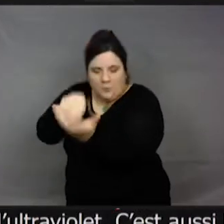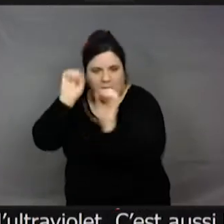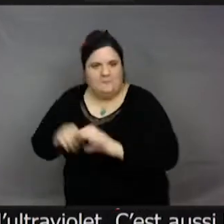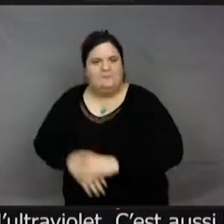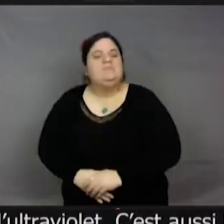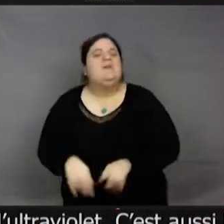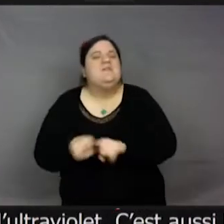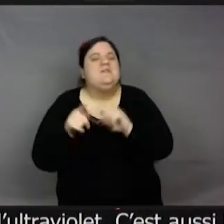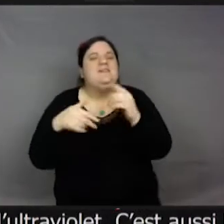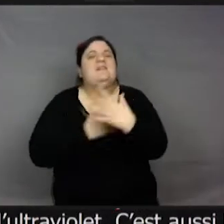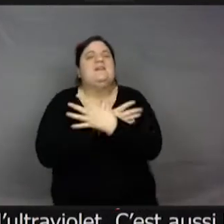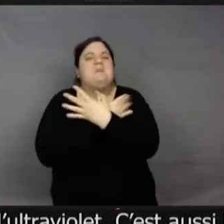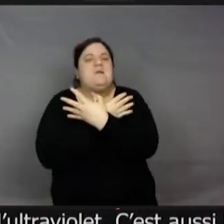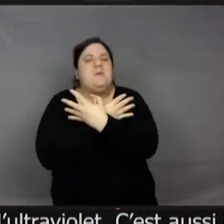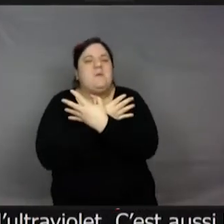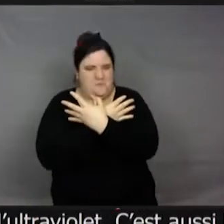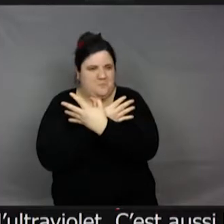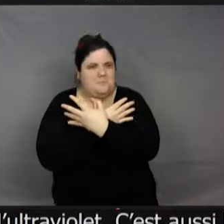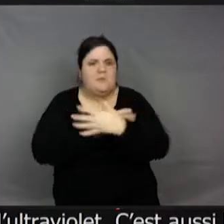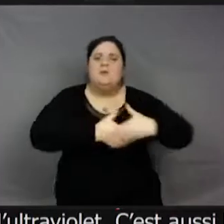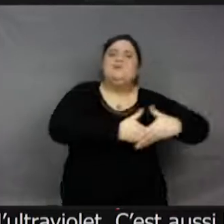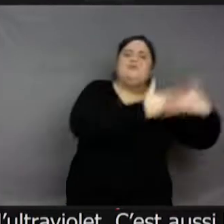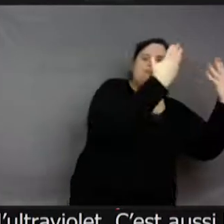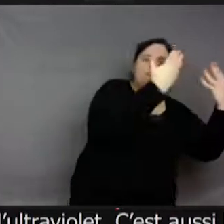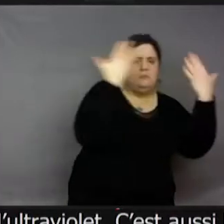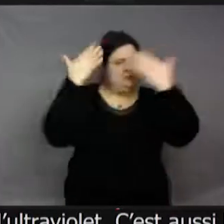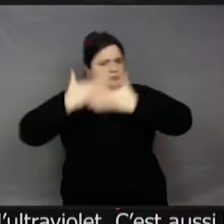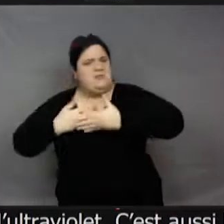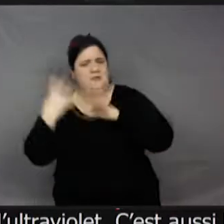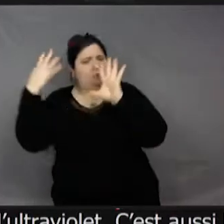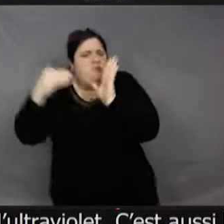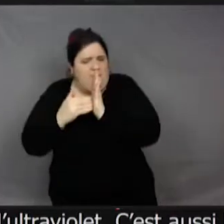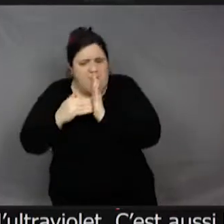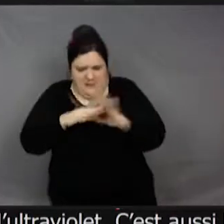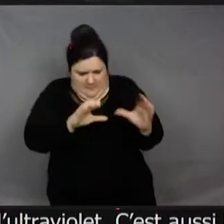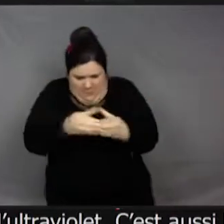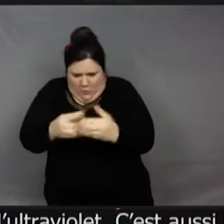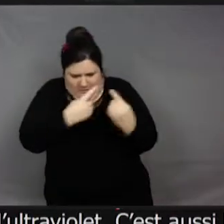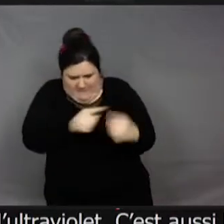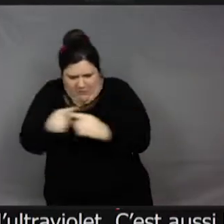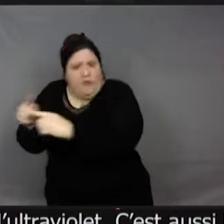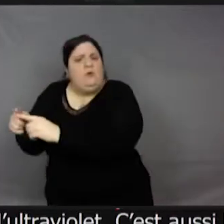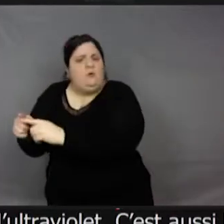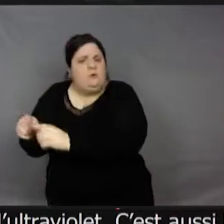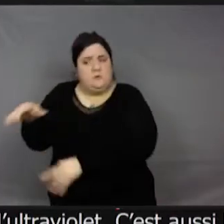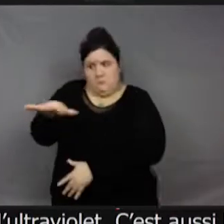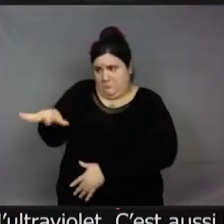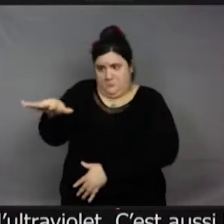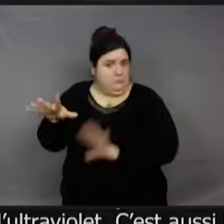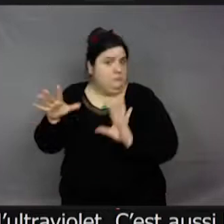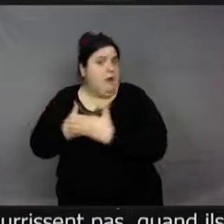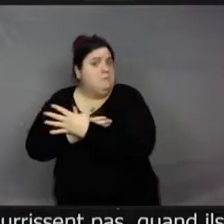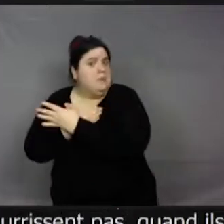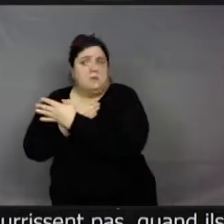de papillons de nuit. Et donc, dont certains ne se nourrissent pas,'est vrai, quand ils sont adultes, il y a plein d'espèces de papillons qui ne se nourrissent pas, mais il en a